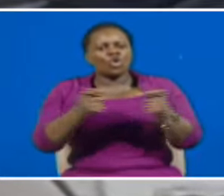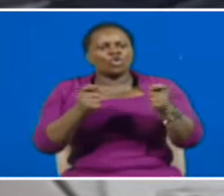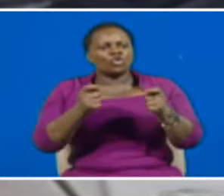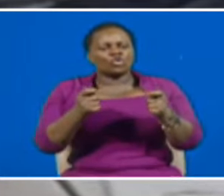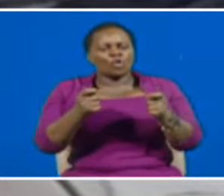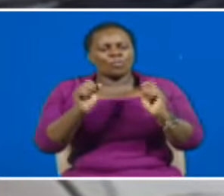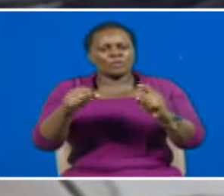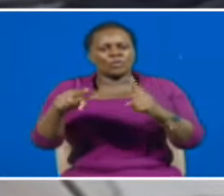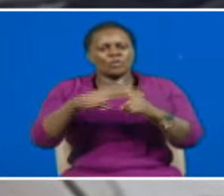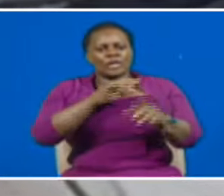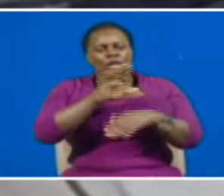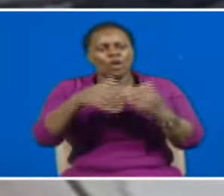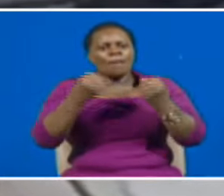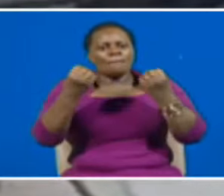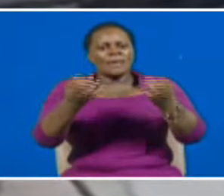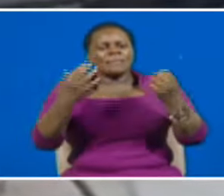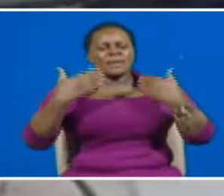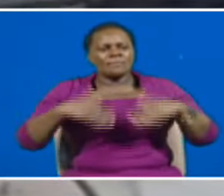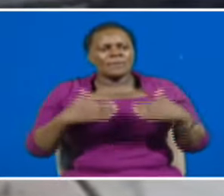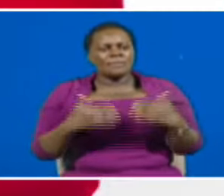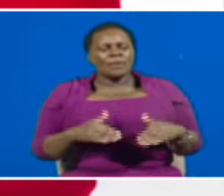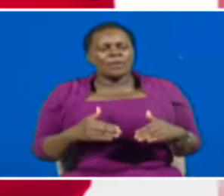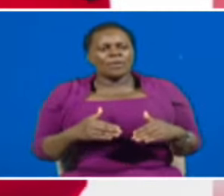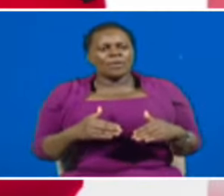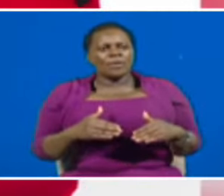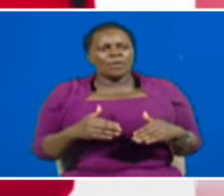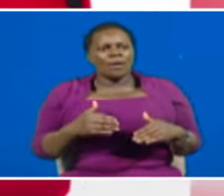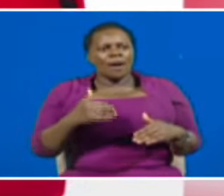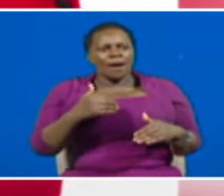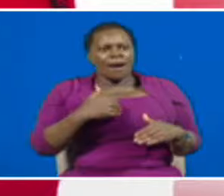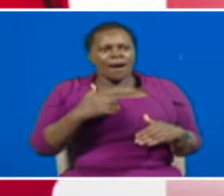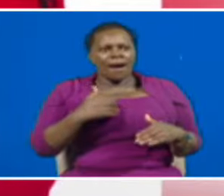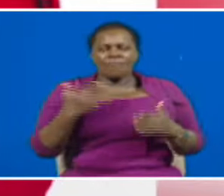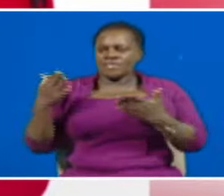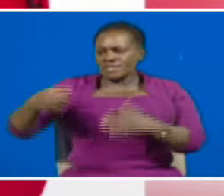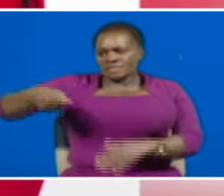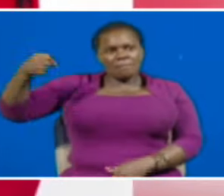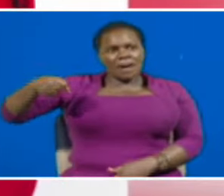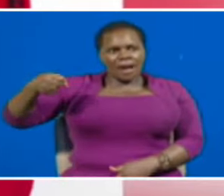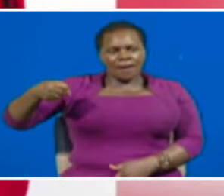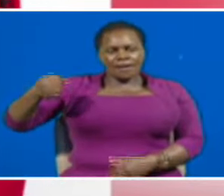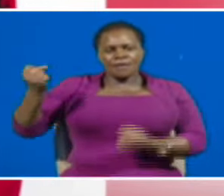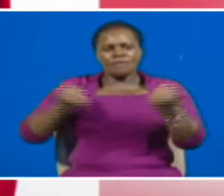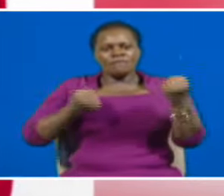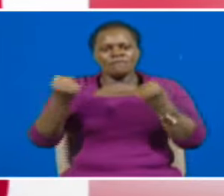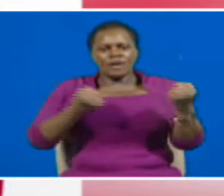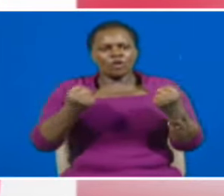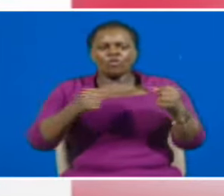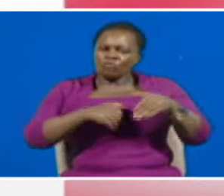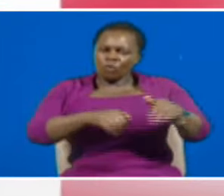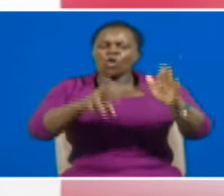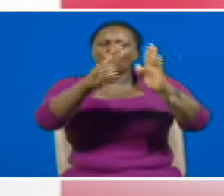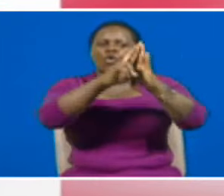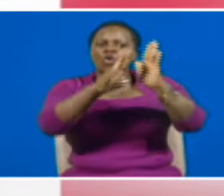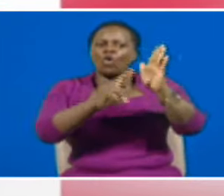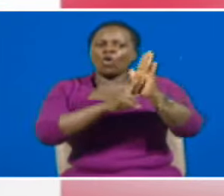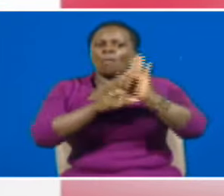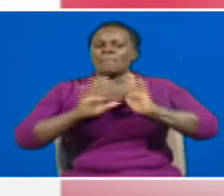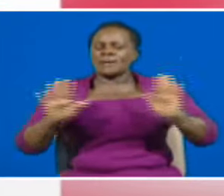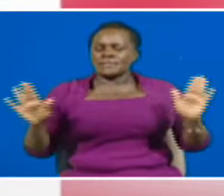inawamaliza. Many people have bought first aid kit, wamezieka pare kwa ofisi, ama kwa gari, to comply with the law.